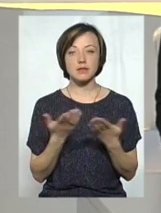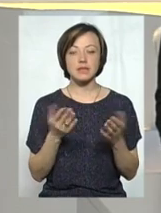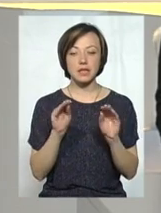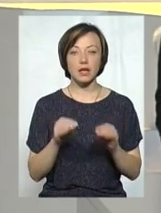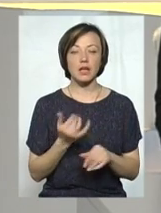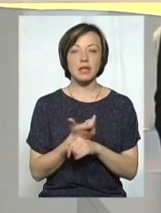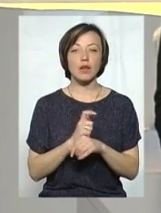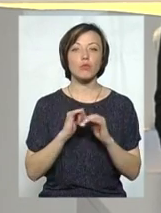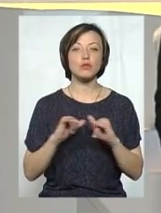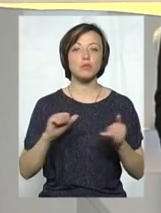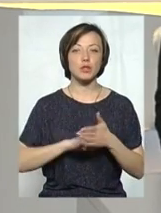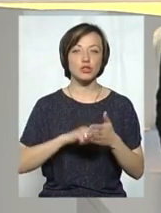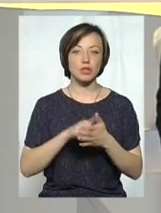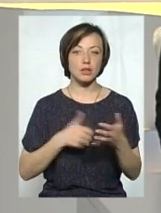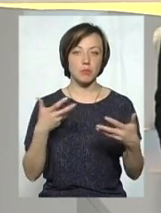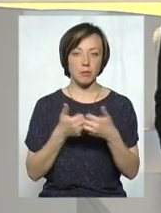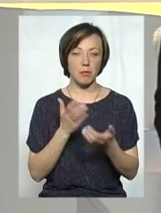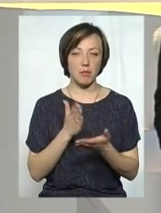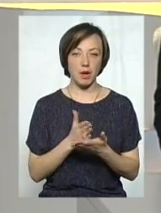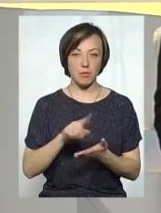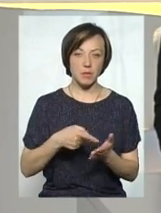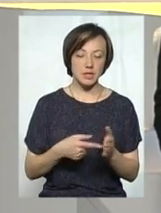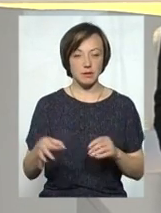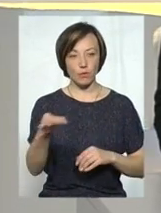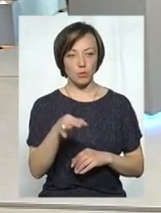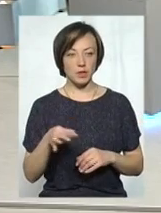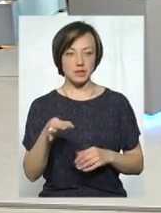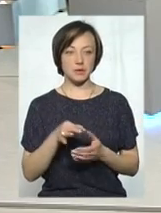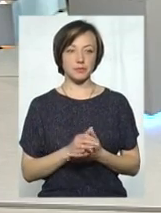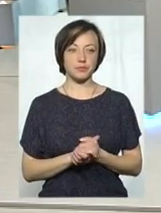ж таки найпоширеніші причини ДТП маємо в місті і в області?